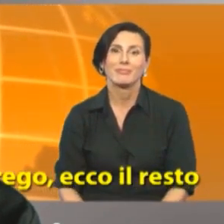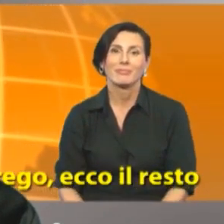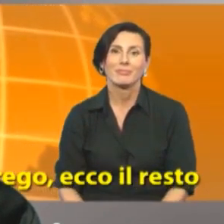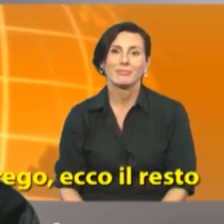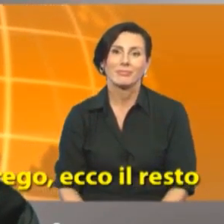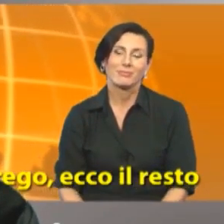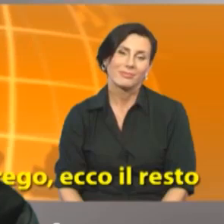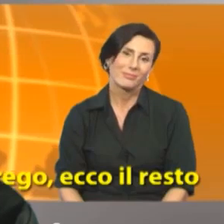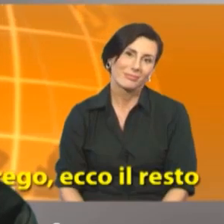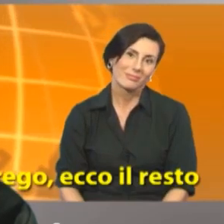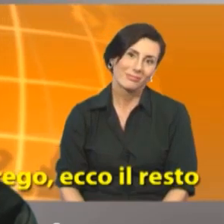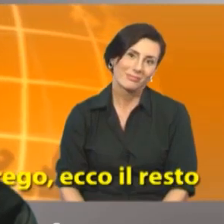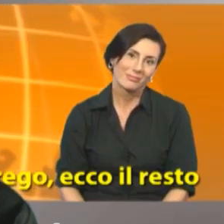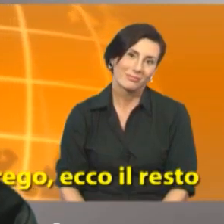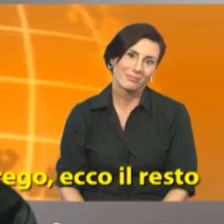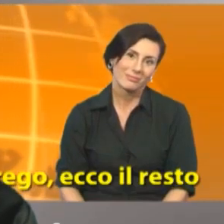here's your change